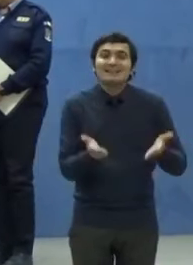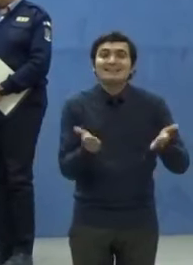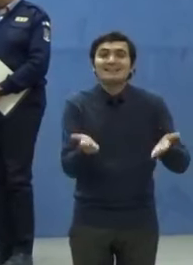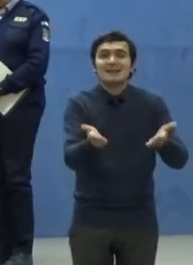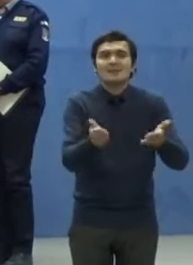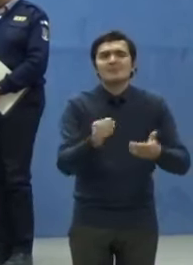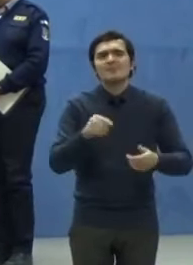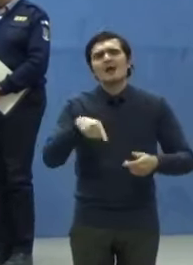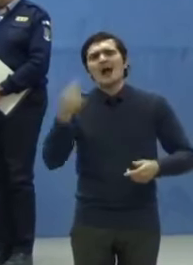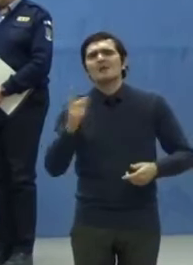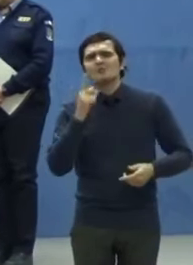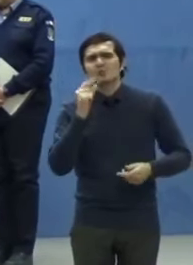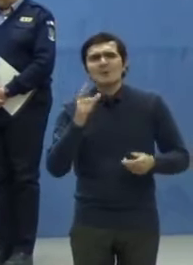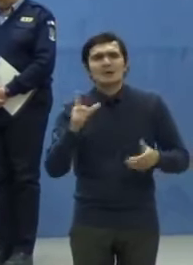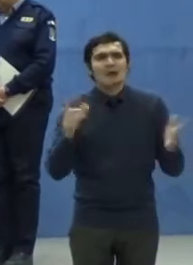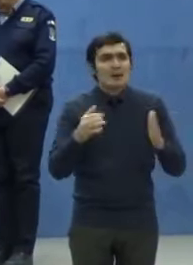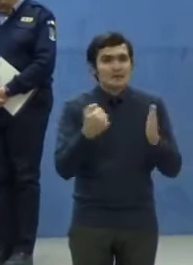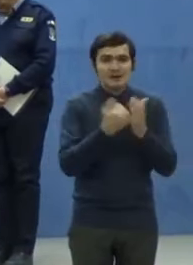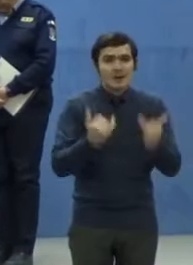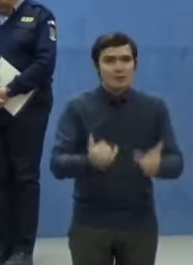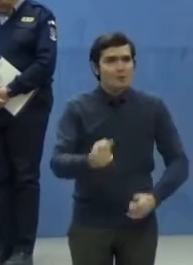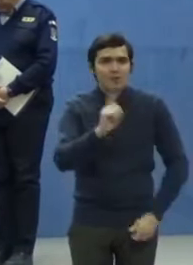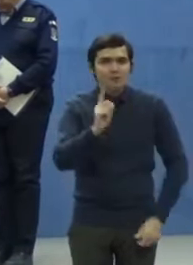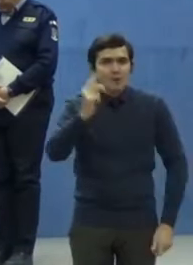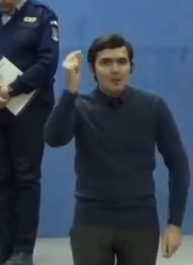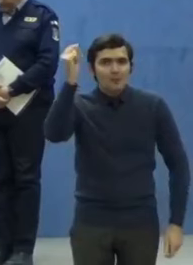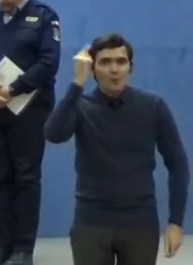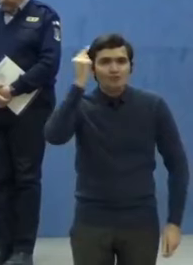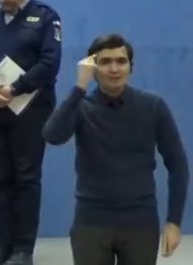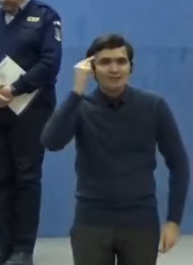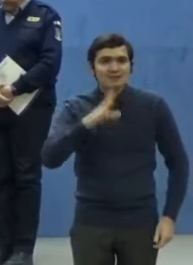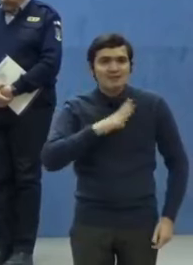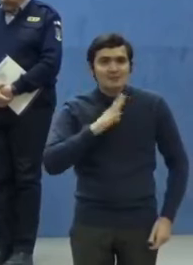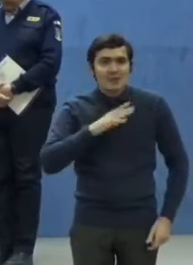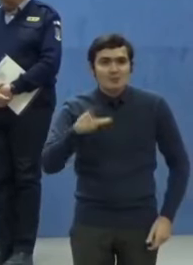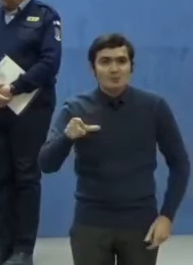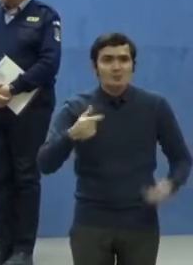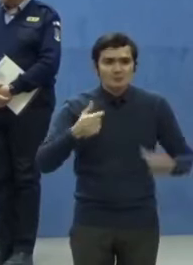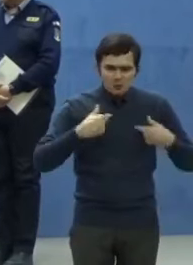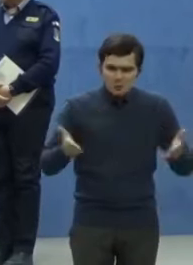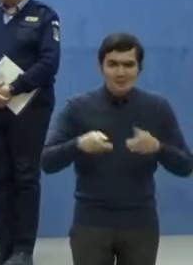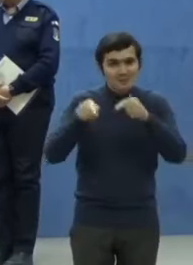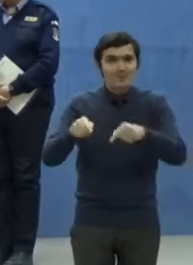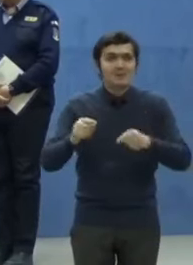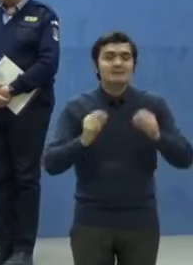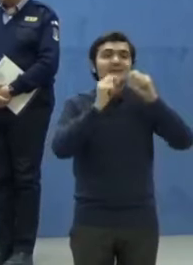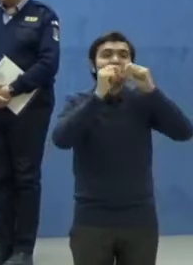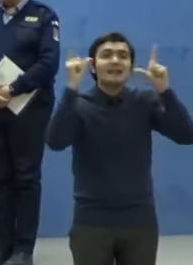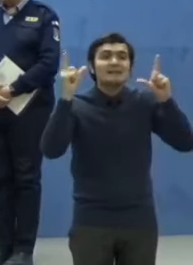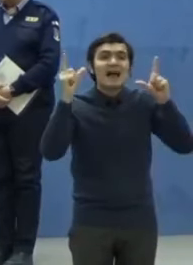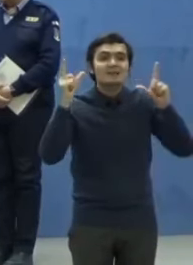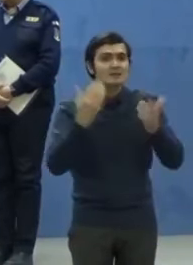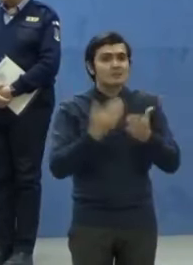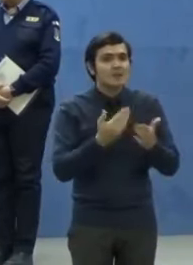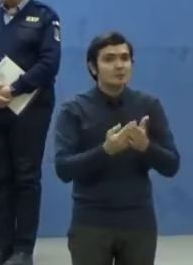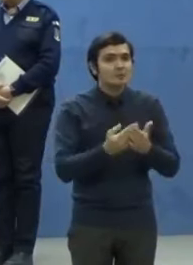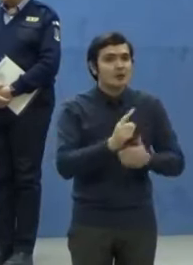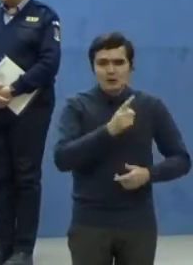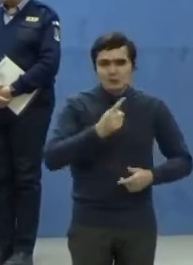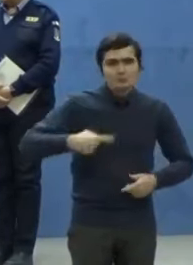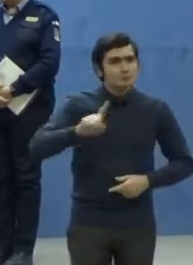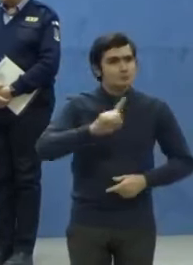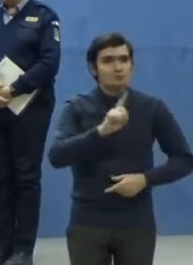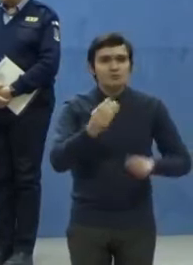încă nu conștientizează pericolul să se trezească, pentru că nu ne jucăm cu